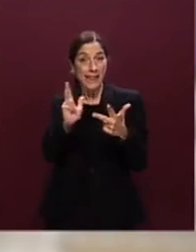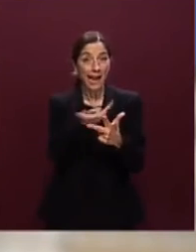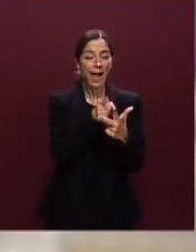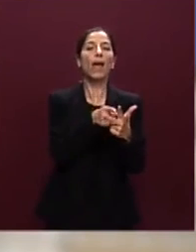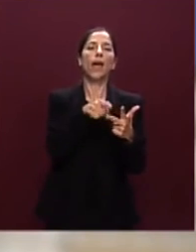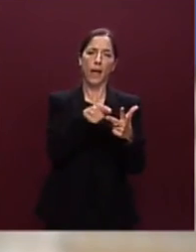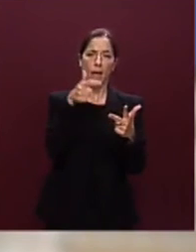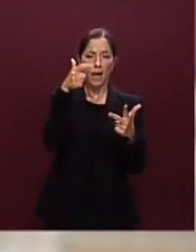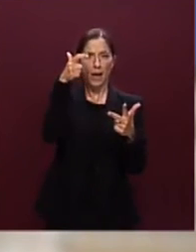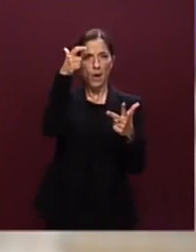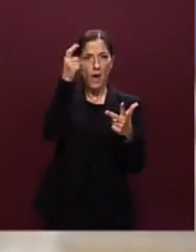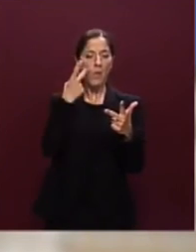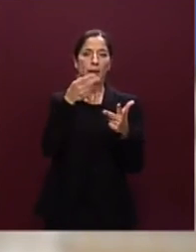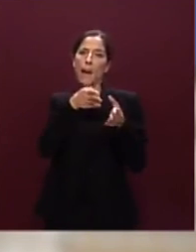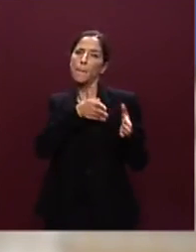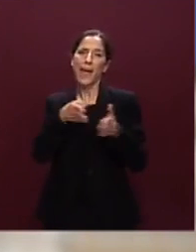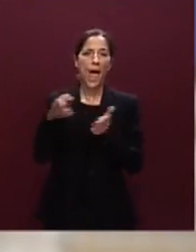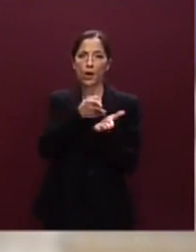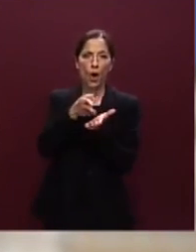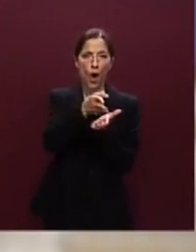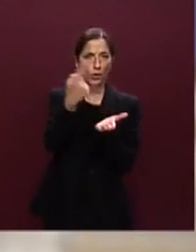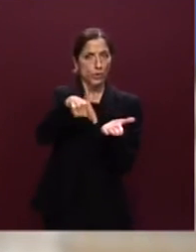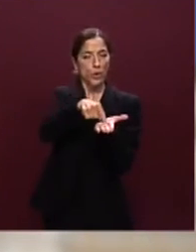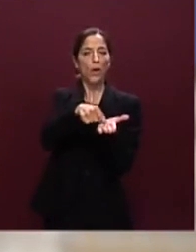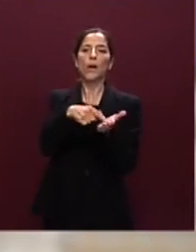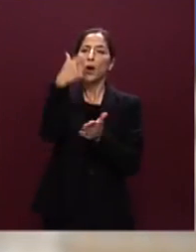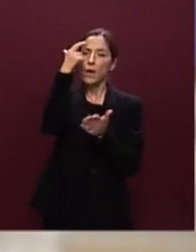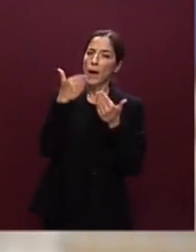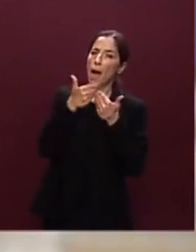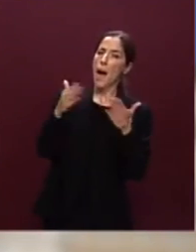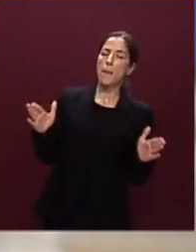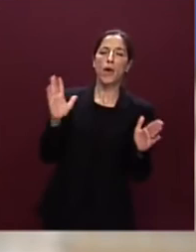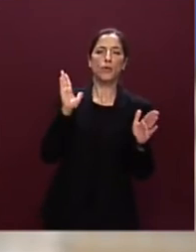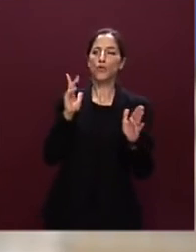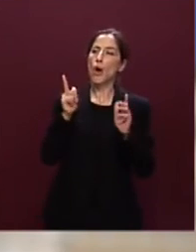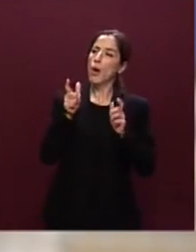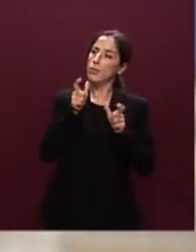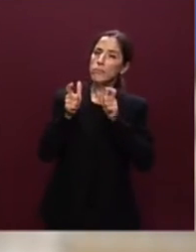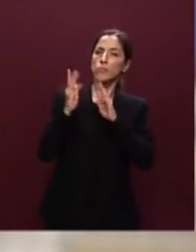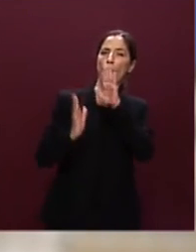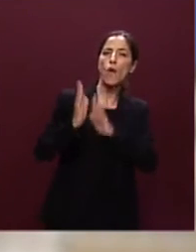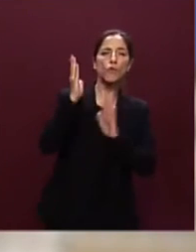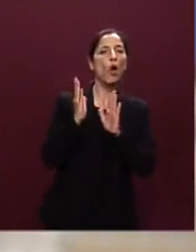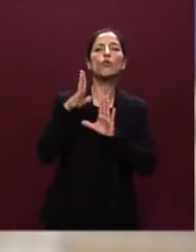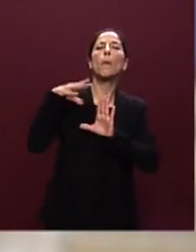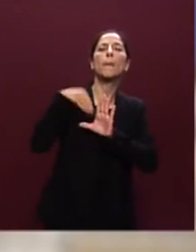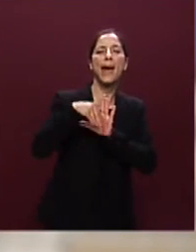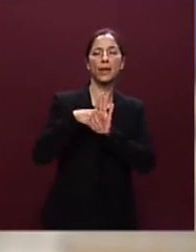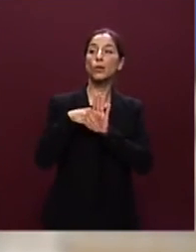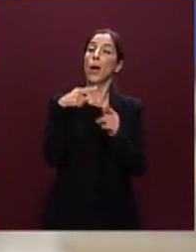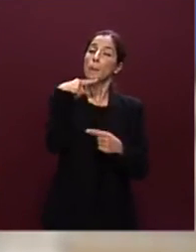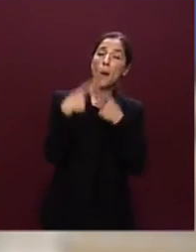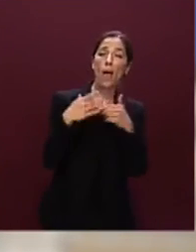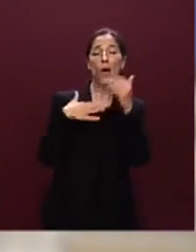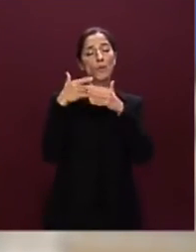Governo è aperto a qualsiasi confronto di merito lo vogliamo fare senza costruire polemiche lo vogliamo